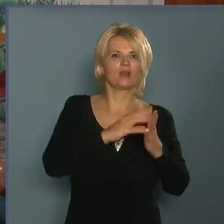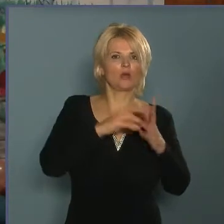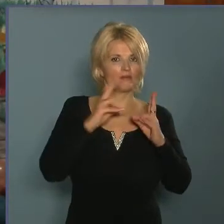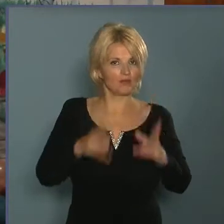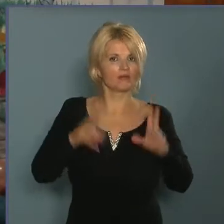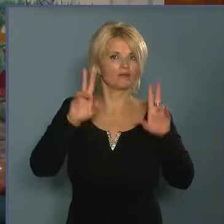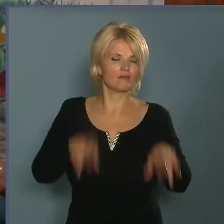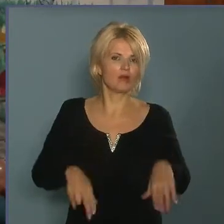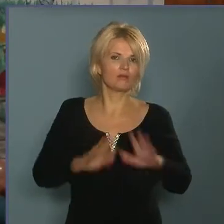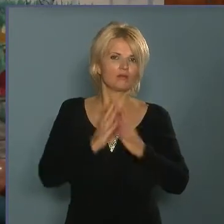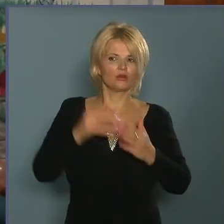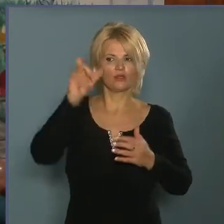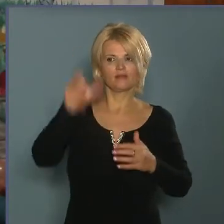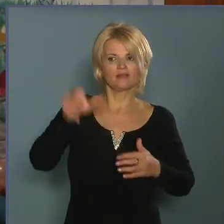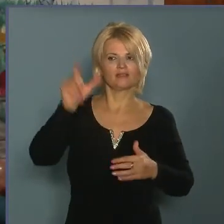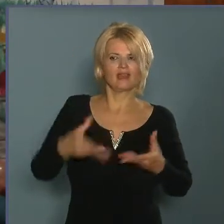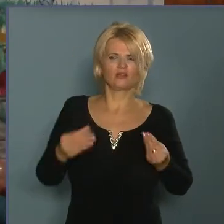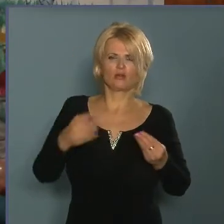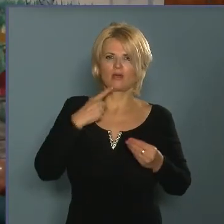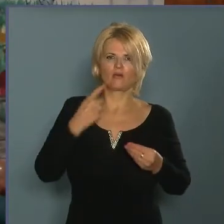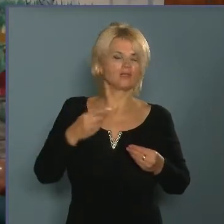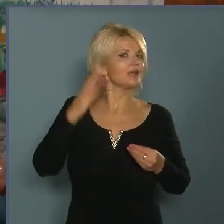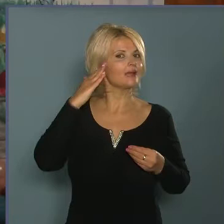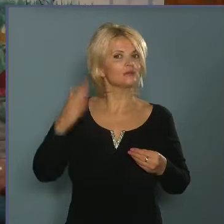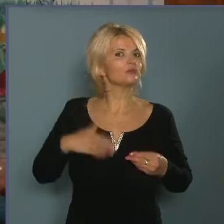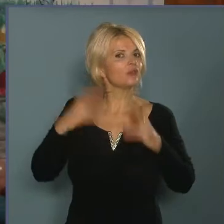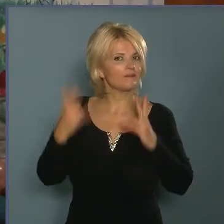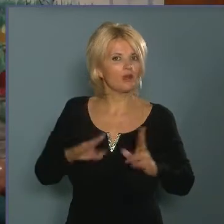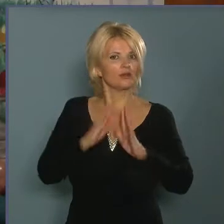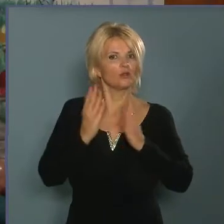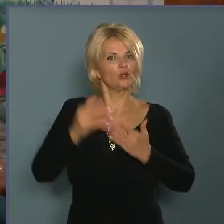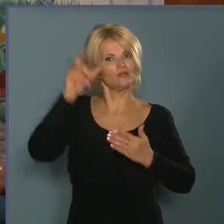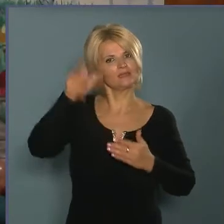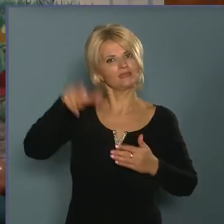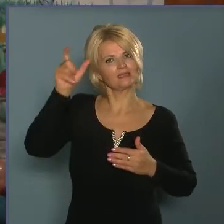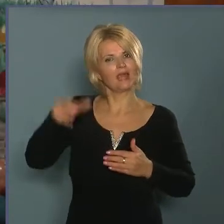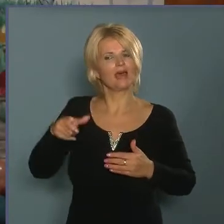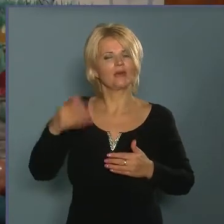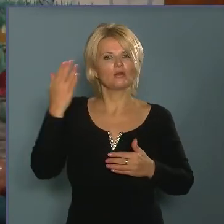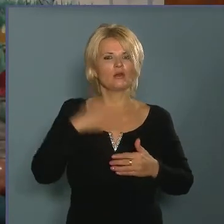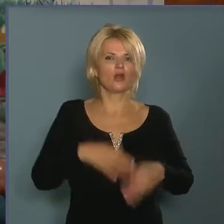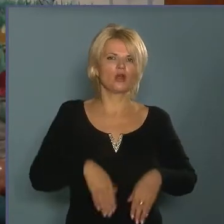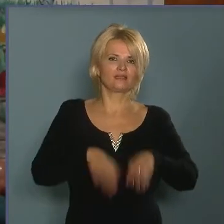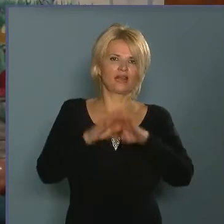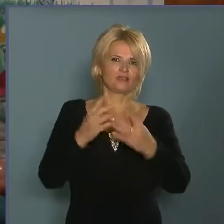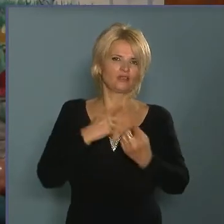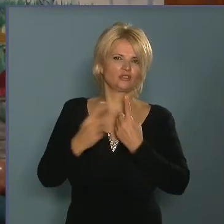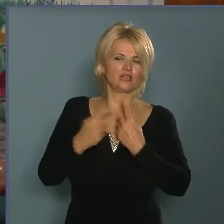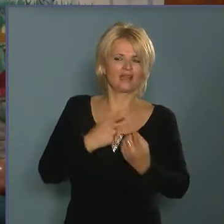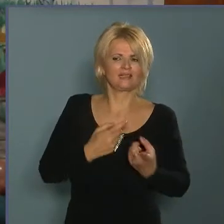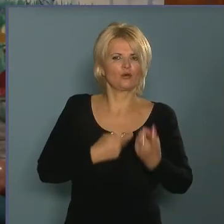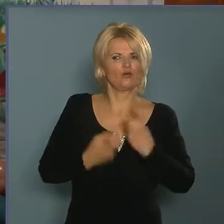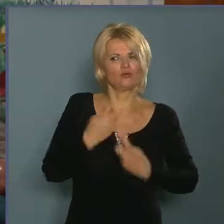Sokaktól hallom, aki betéri, de én nem is tudtam, hogy itt van könyvtár. Hogyha a társasjáték az egy olyan mágnes, egy olyan húzóerő lehet, aminek esetleg